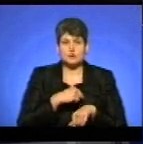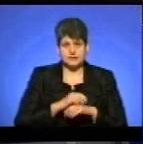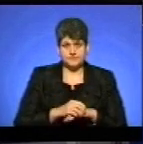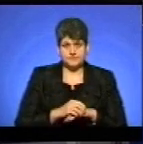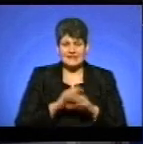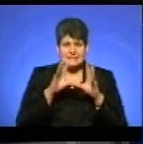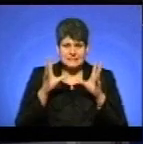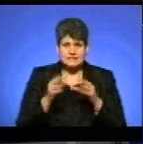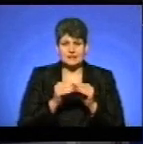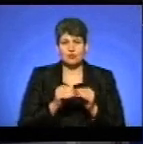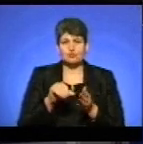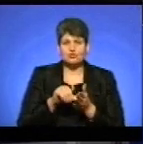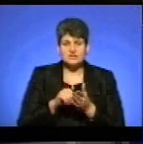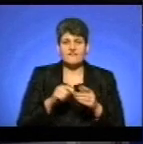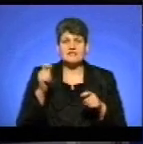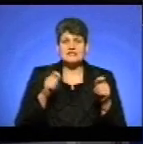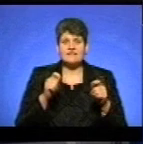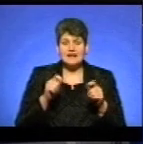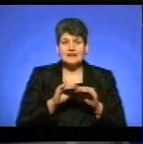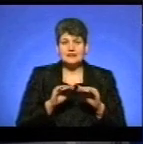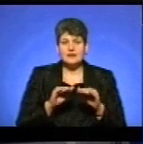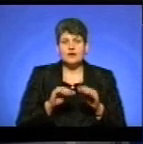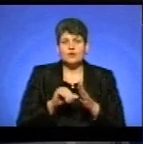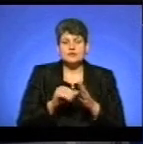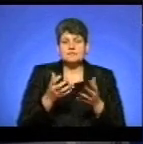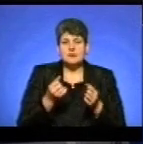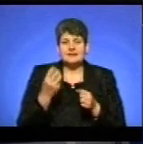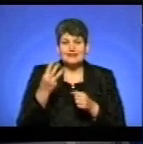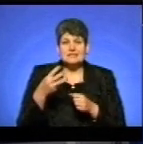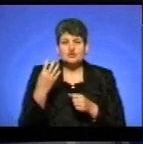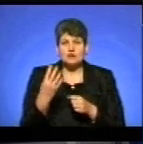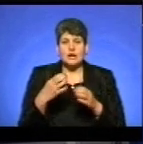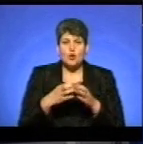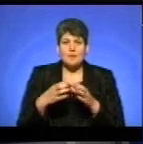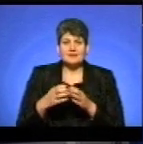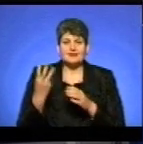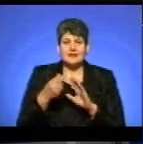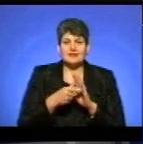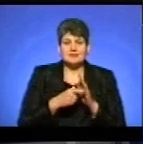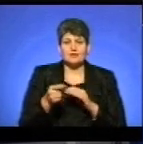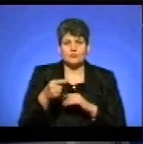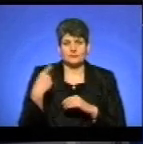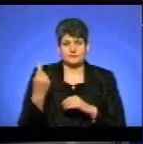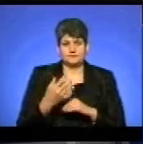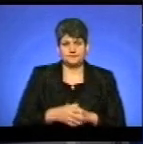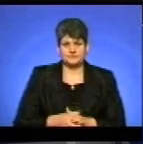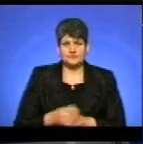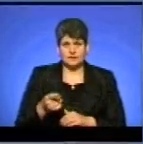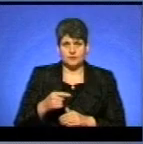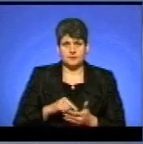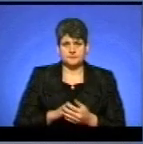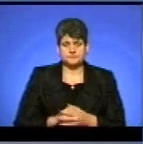Загалом участь у фестивалі протягом тижня візьме 34 команди третьокласників Тернополя, повідомила Галина Федорович.